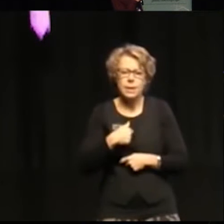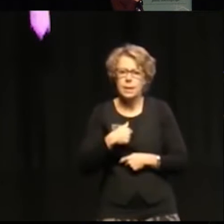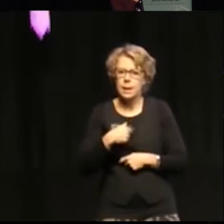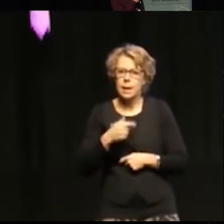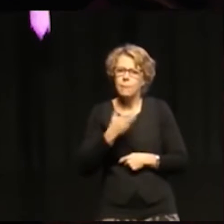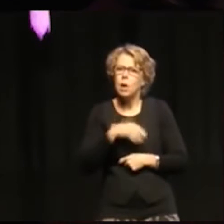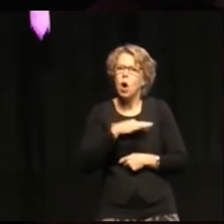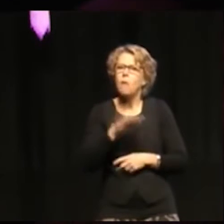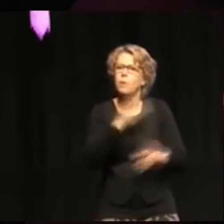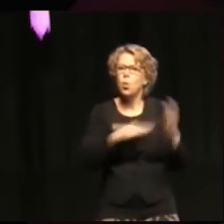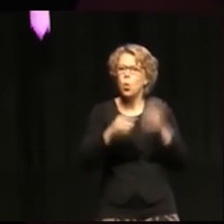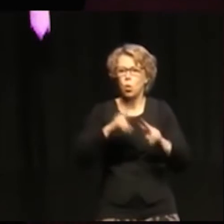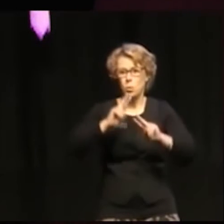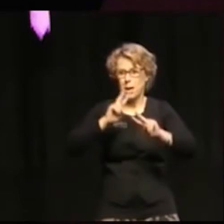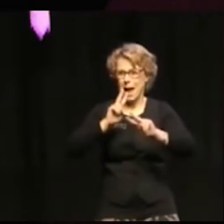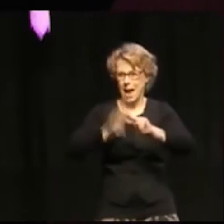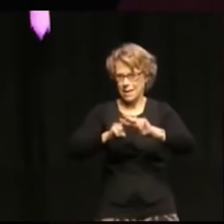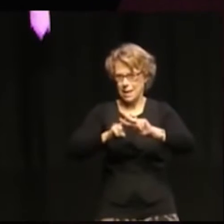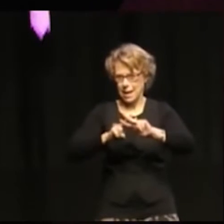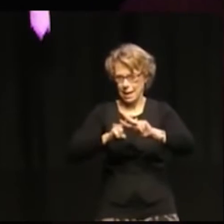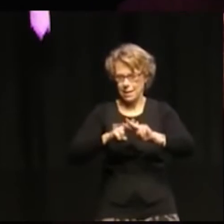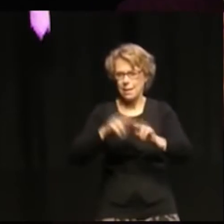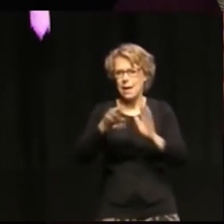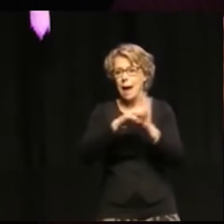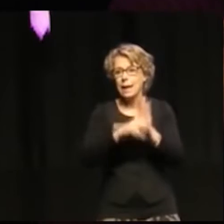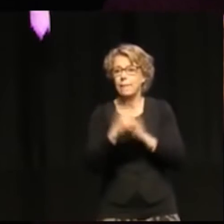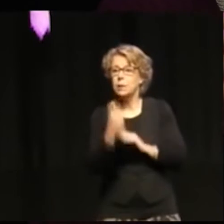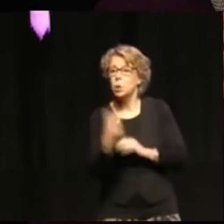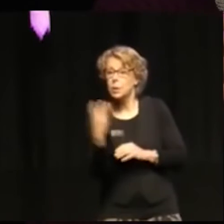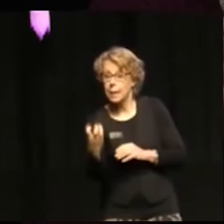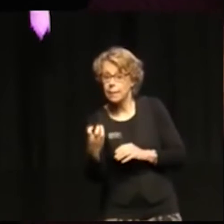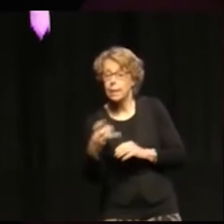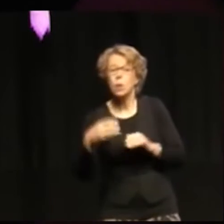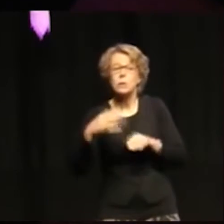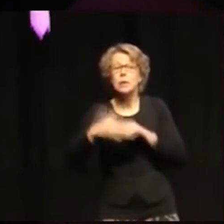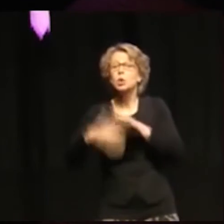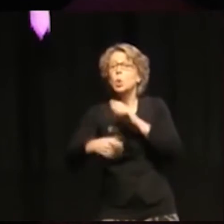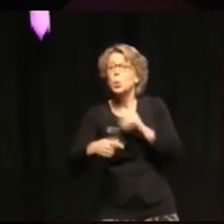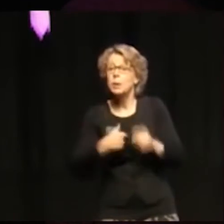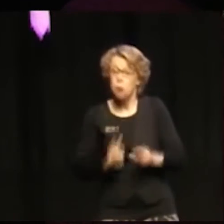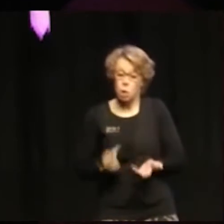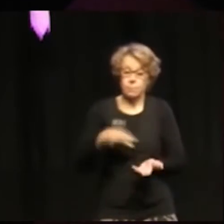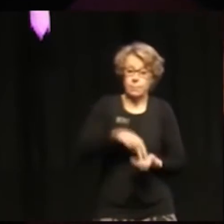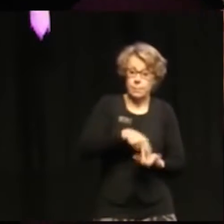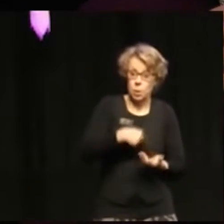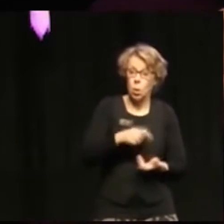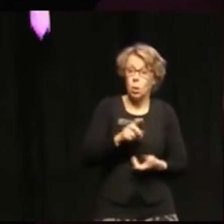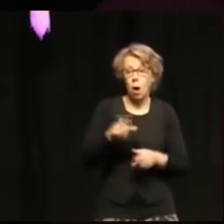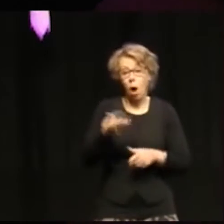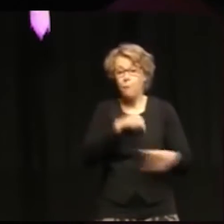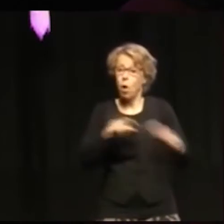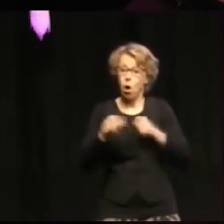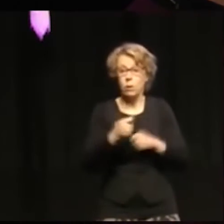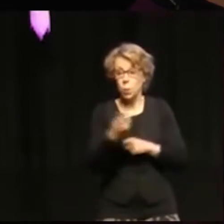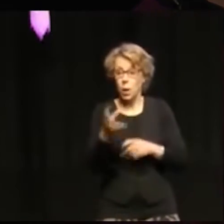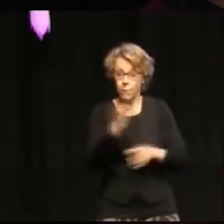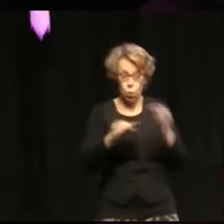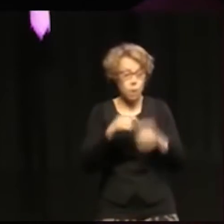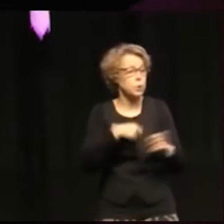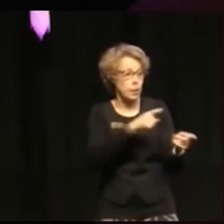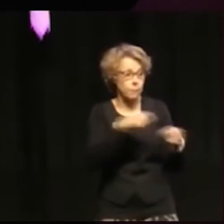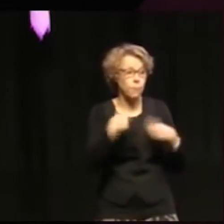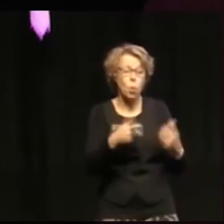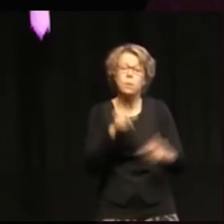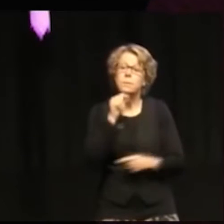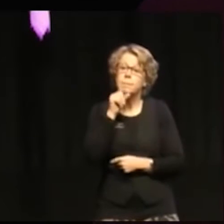som är så här, SWE Agenda 2030. Och sen i slutet så kommer jag komma upp på scenen och ställa dem till panelerna. Välja ut ett antal då. Så tweeta på under den här